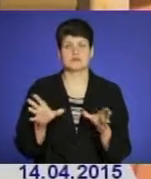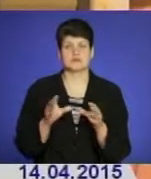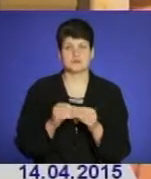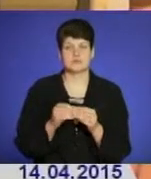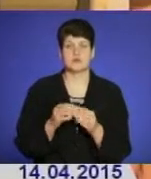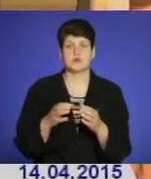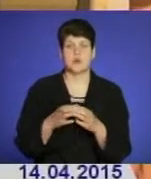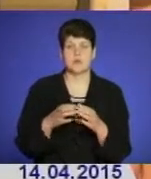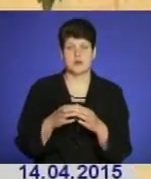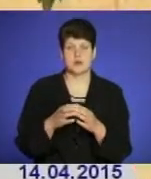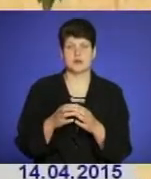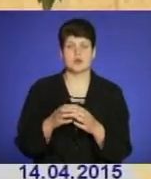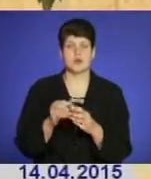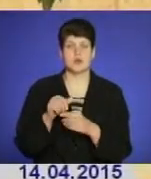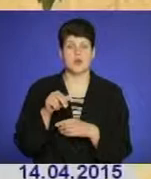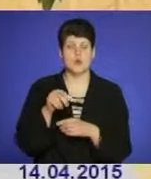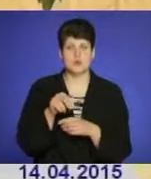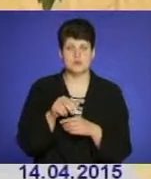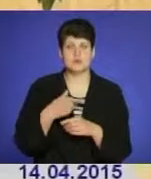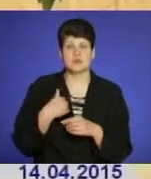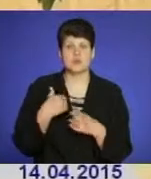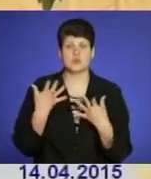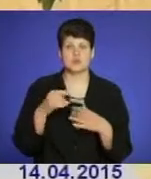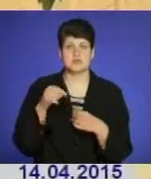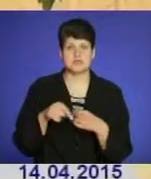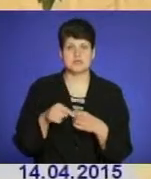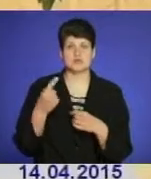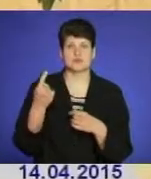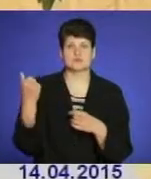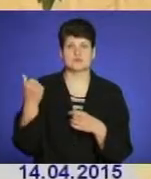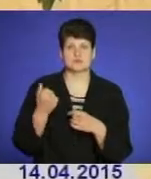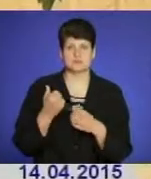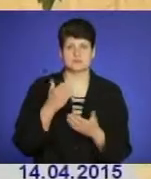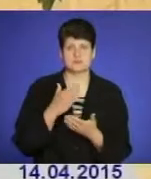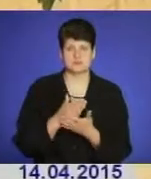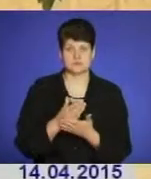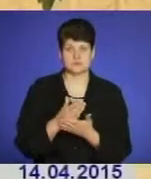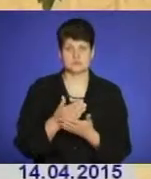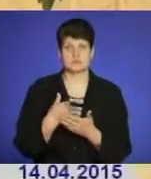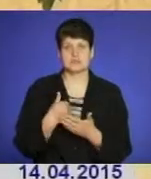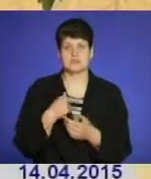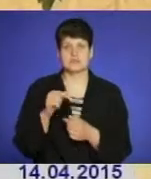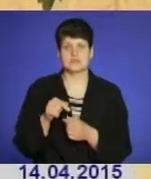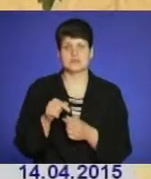компанія, ми ходимо. Я вже тут тиждень нахожусь, ми тут